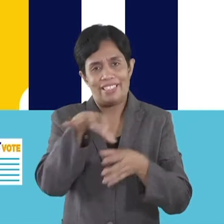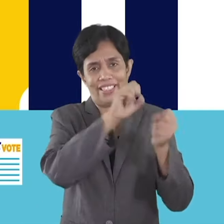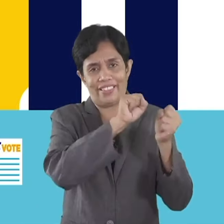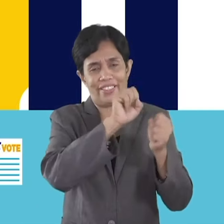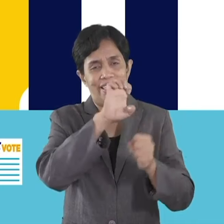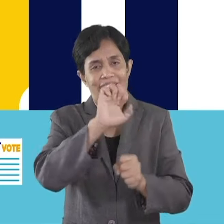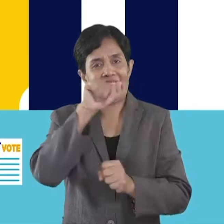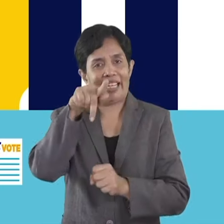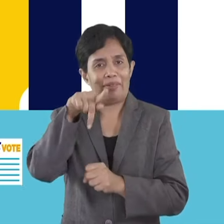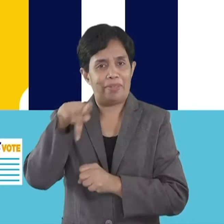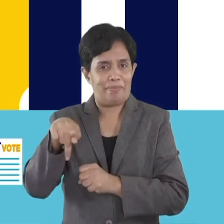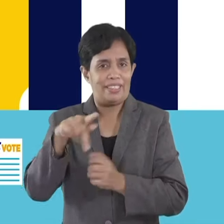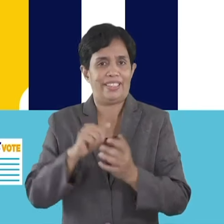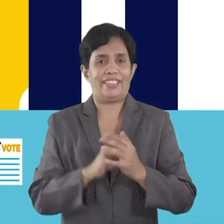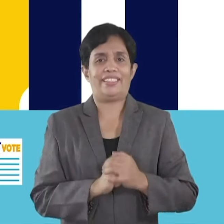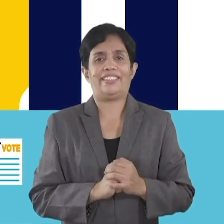mubiya sa EAPP.